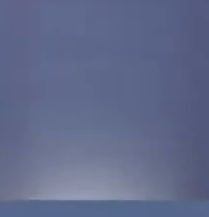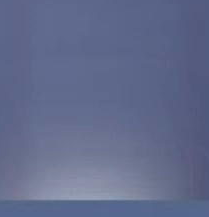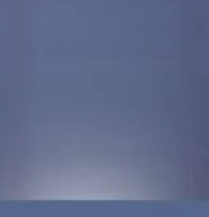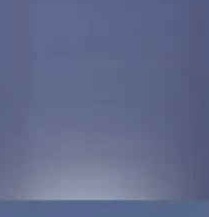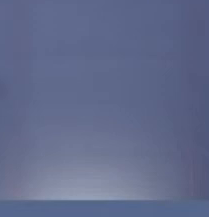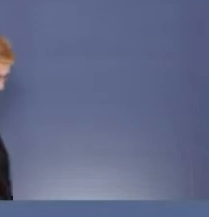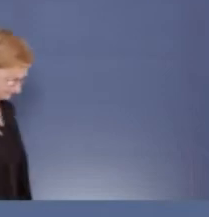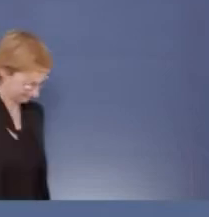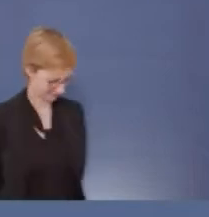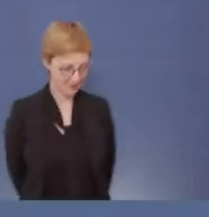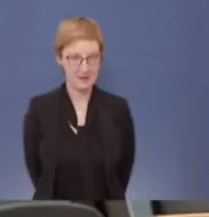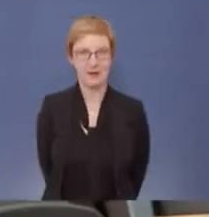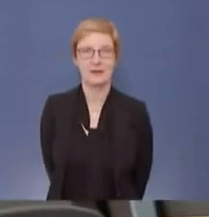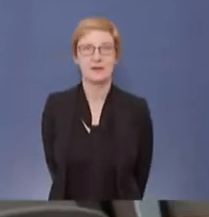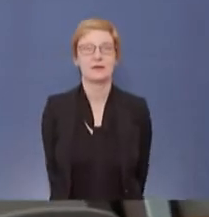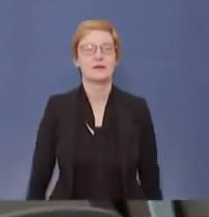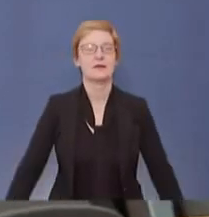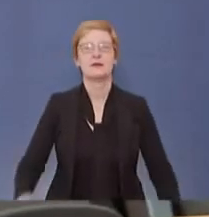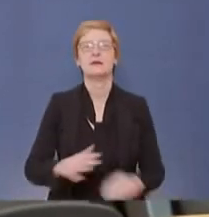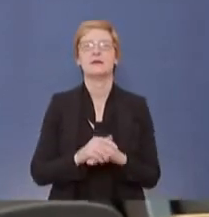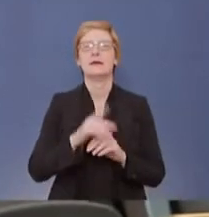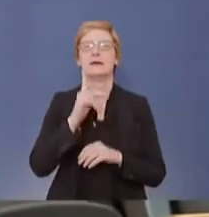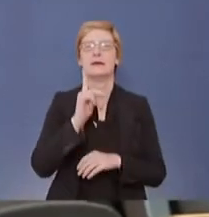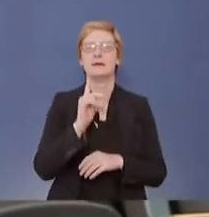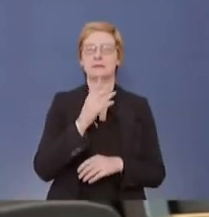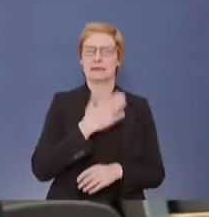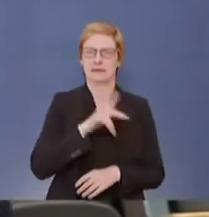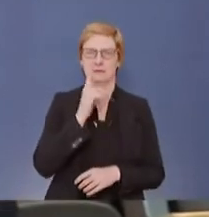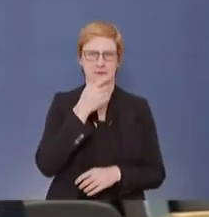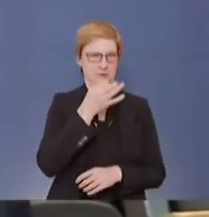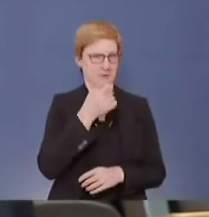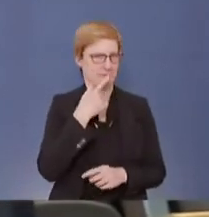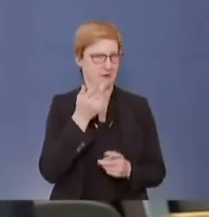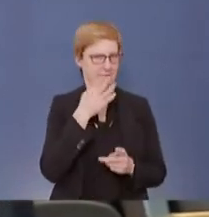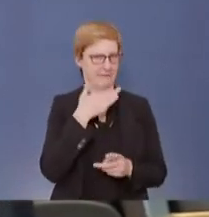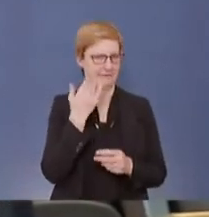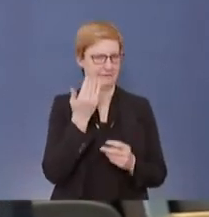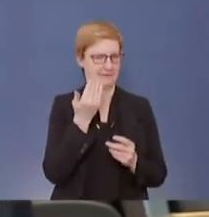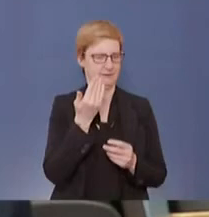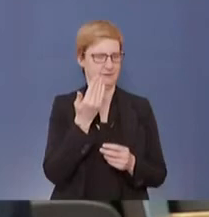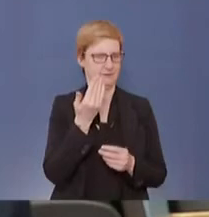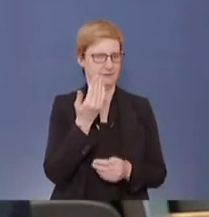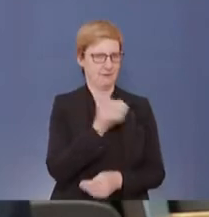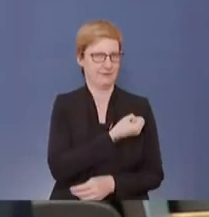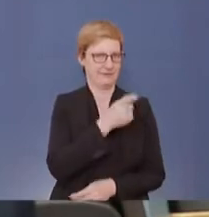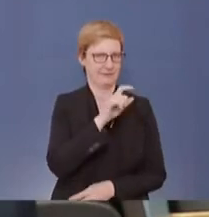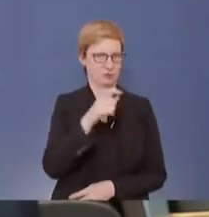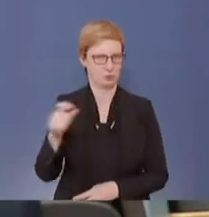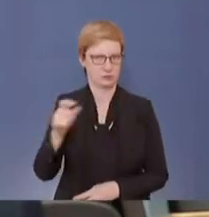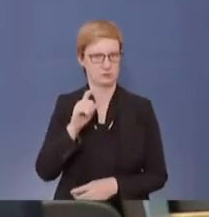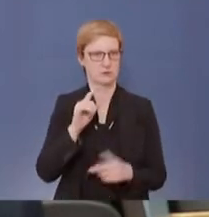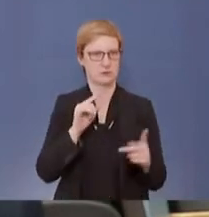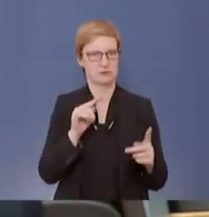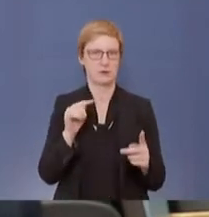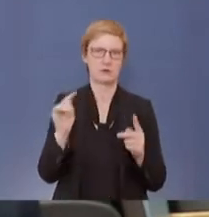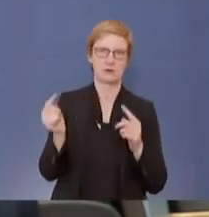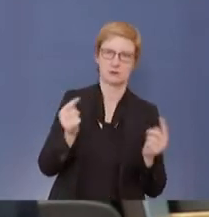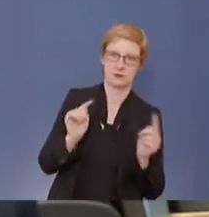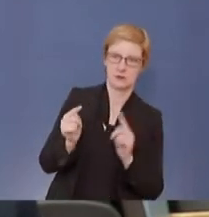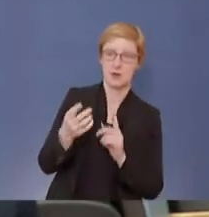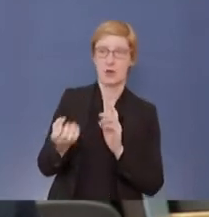Ich würde schon gerne noch mal nach den Mengen fragen, weil es wird jetzt so ein bisschen die Karte hin und her geschoben zwischen